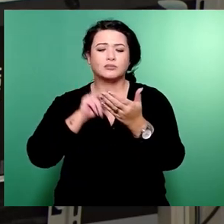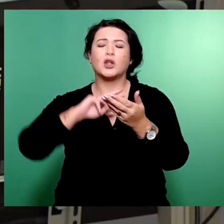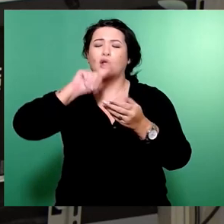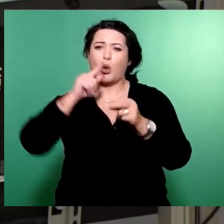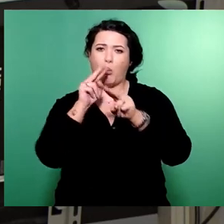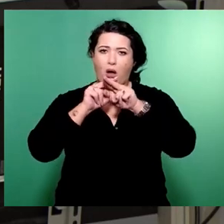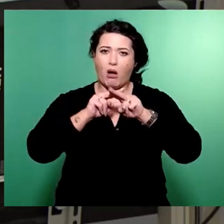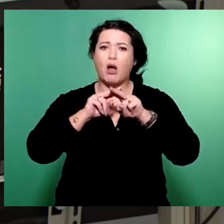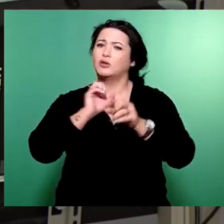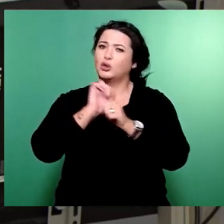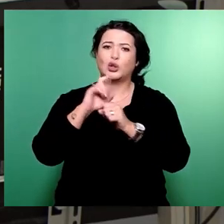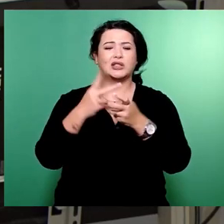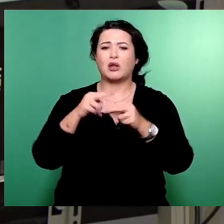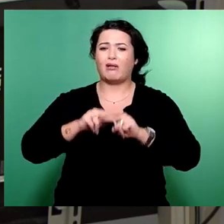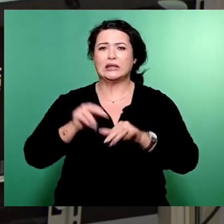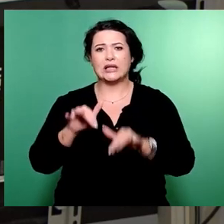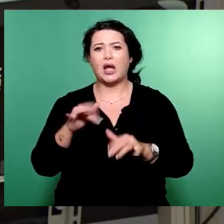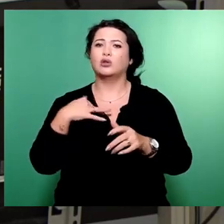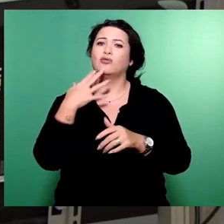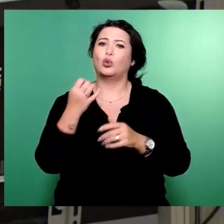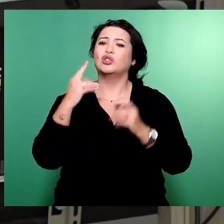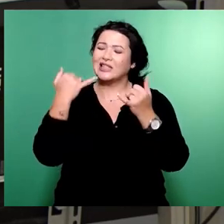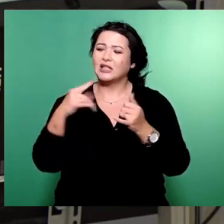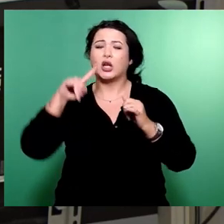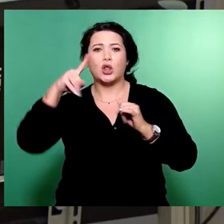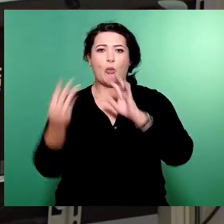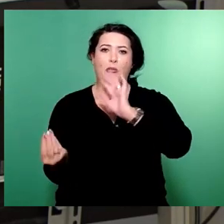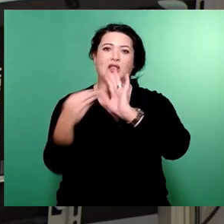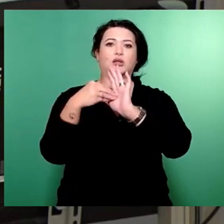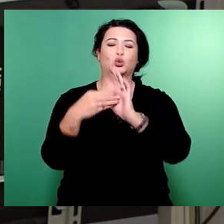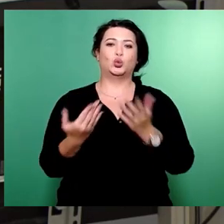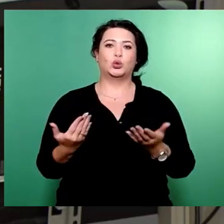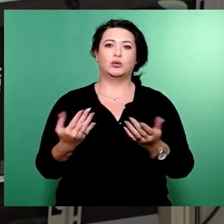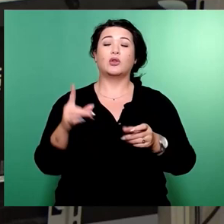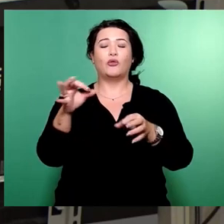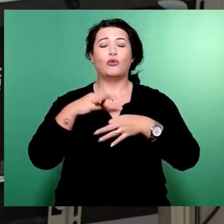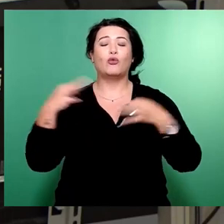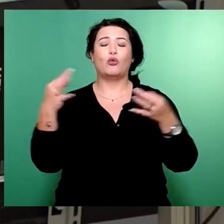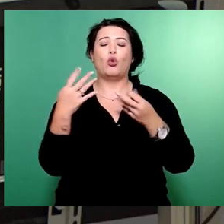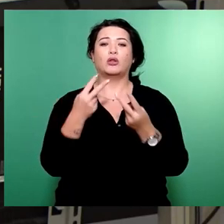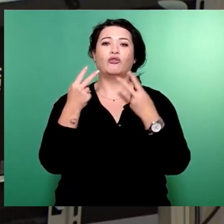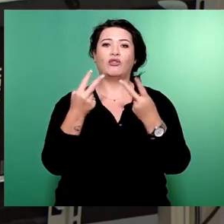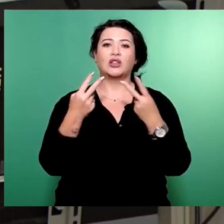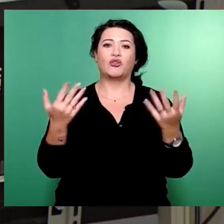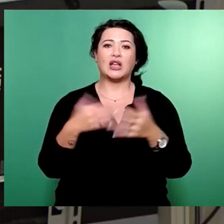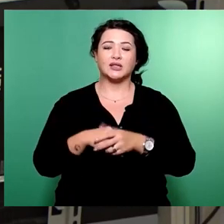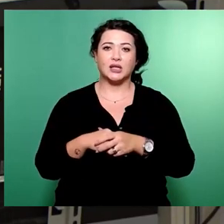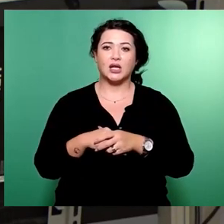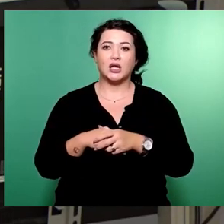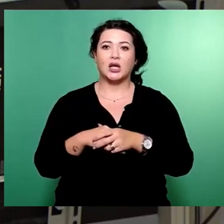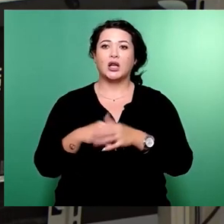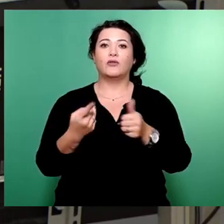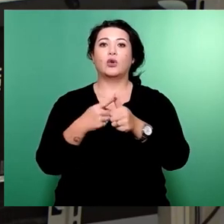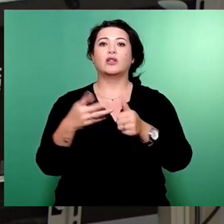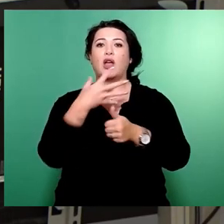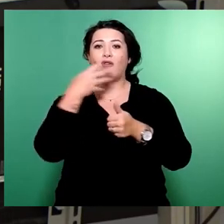einige übrig, die wir hier gerne einbringen wollen. Wir halten es für wichtig, dass entsprechende Mittel für einen Wärmeplan